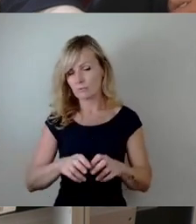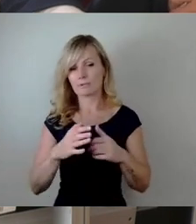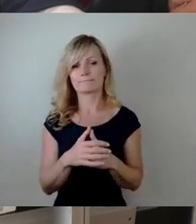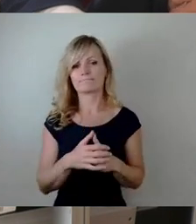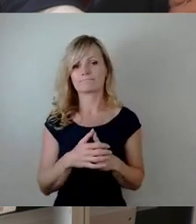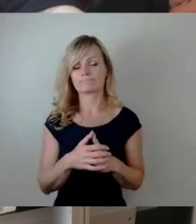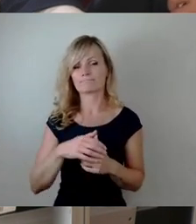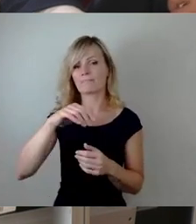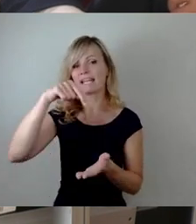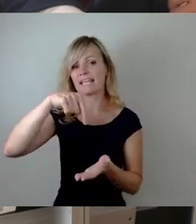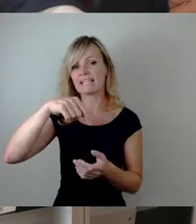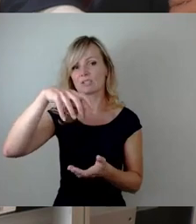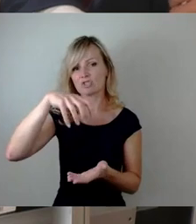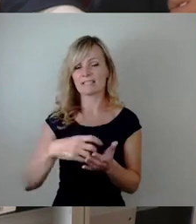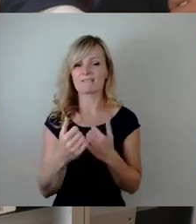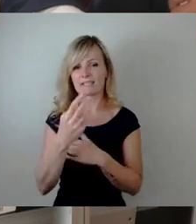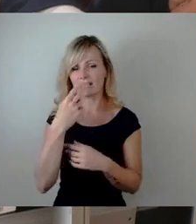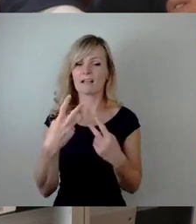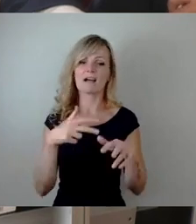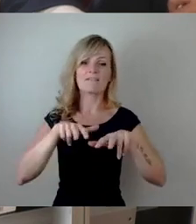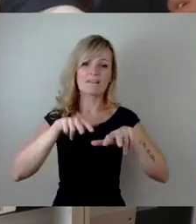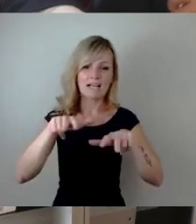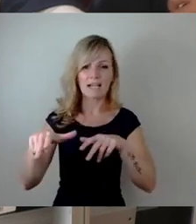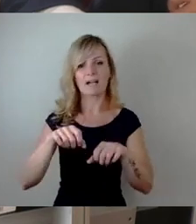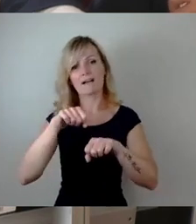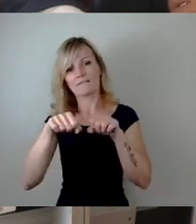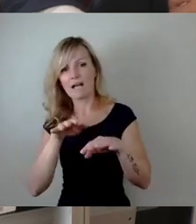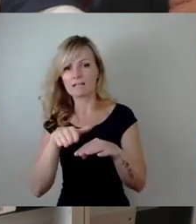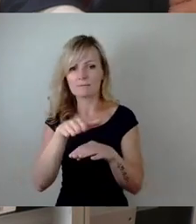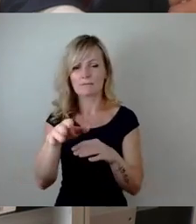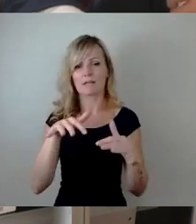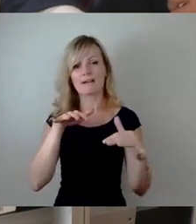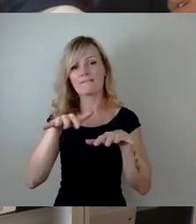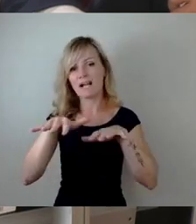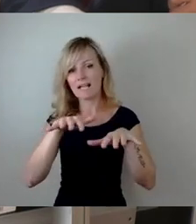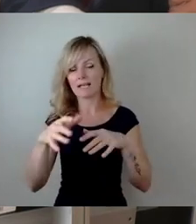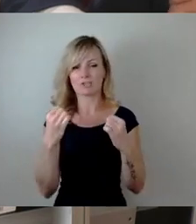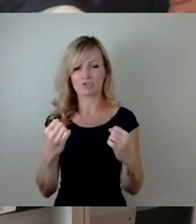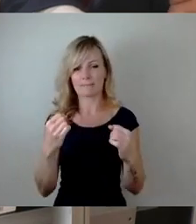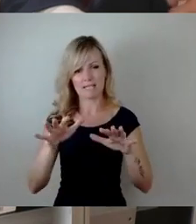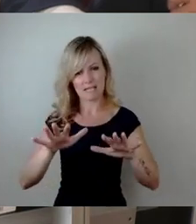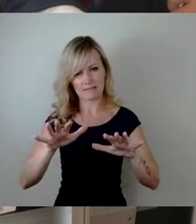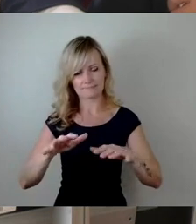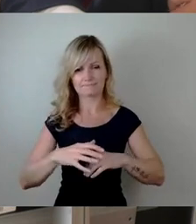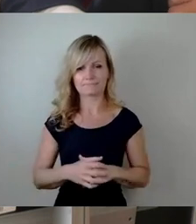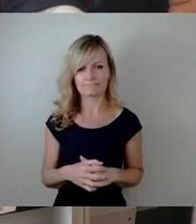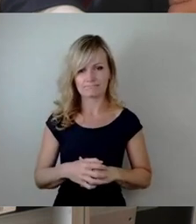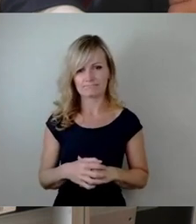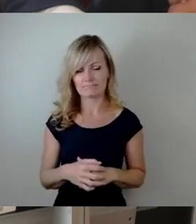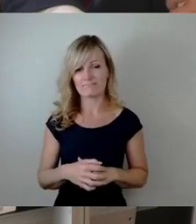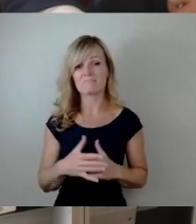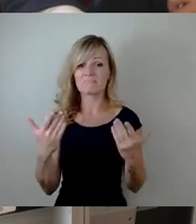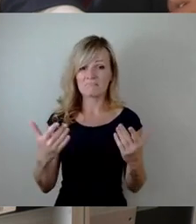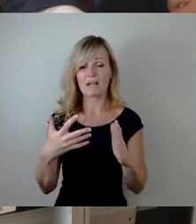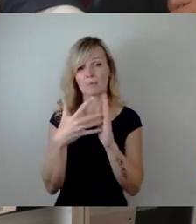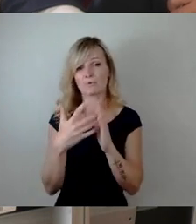stabilisieren. Dazu gehört auch eine Prüfung, ob es sinnvoll ist, die Augustusbrücke wieder für den MIV zu öffnen. Es gibt